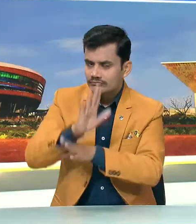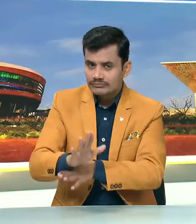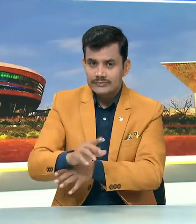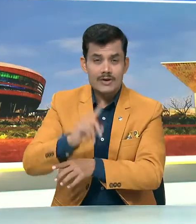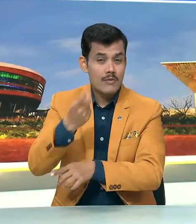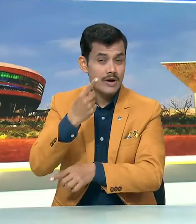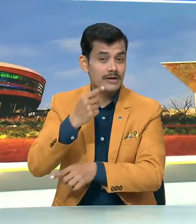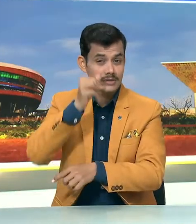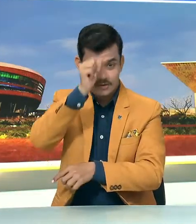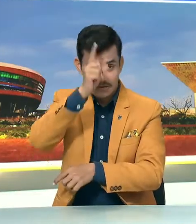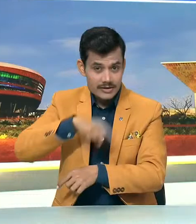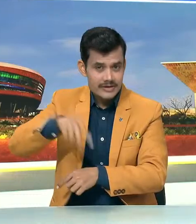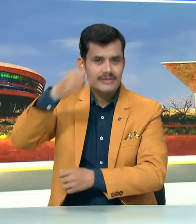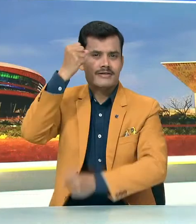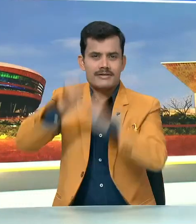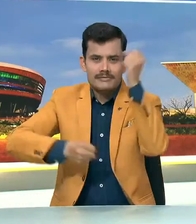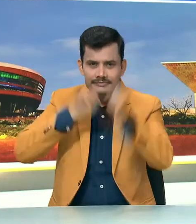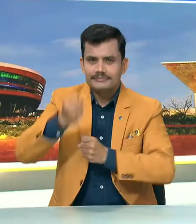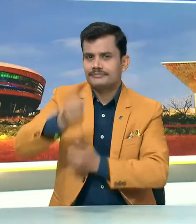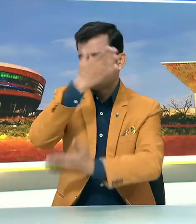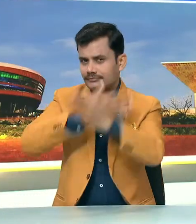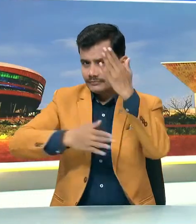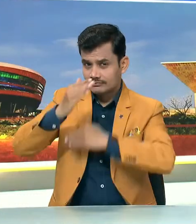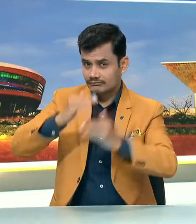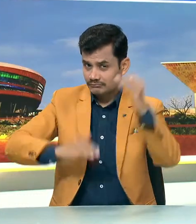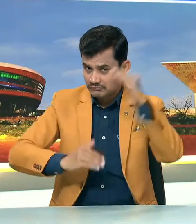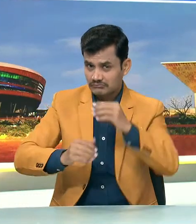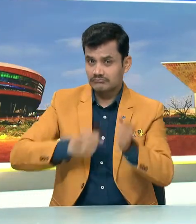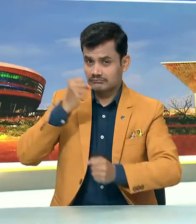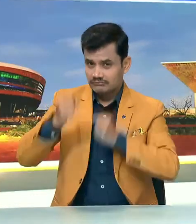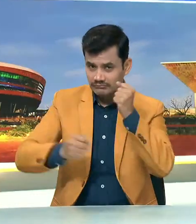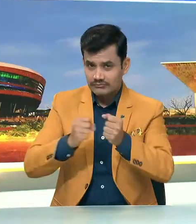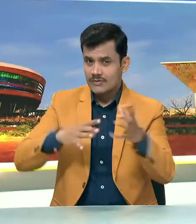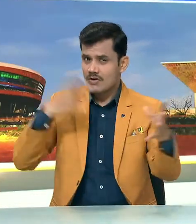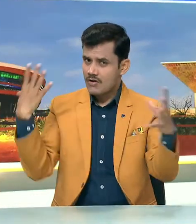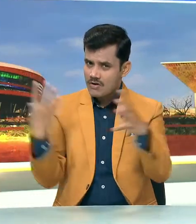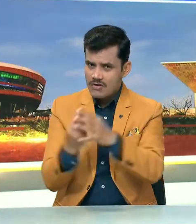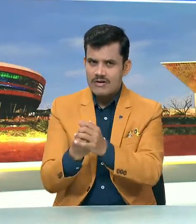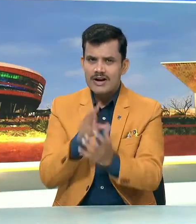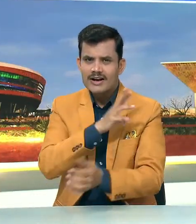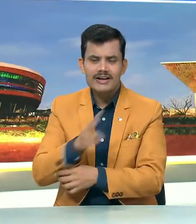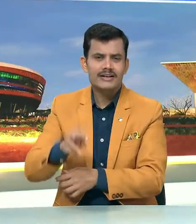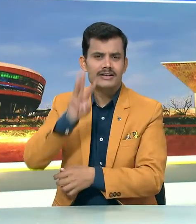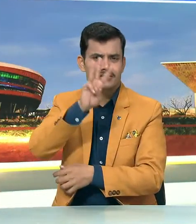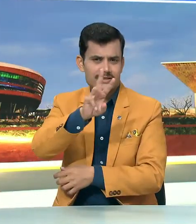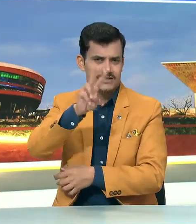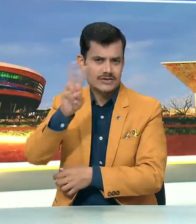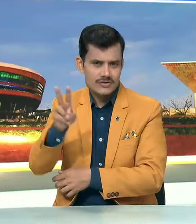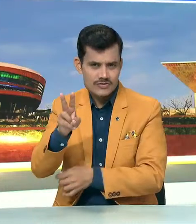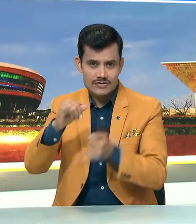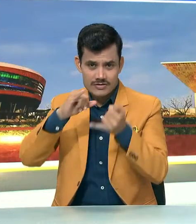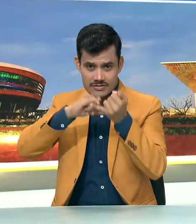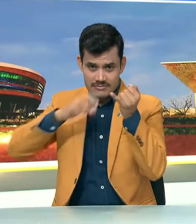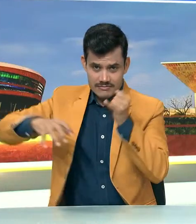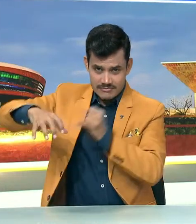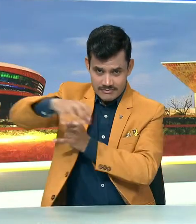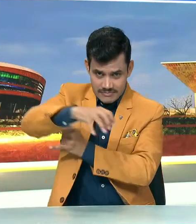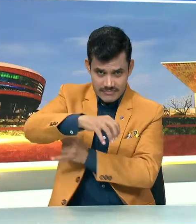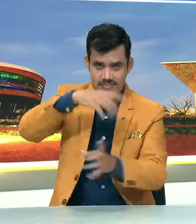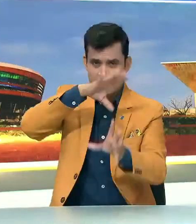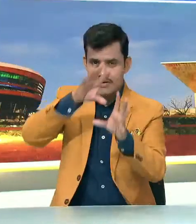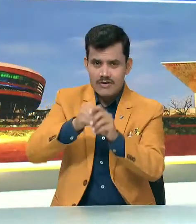पहले खेलो इंडिया पेरा गेम्स में सर्विसेज स्पोर्स कंट्रोल बोर्ड सहित 32 राज्जियों और केंडरिश